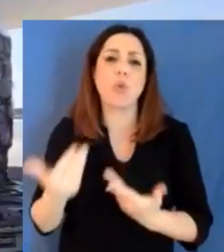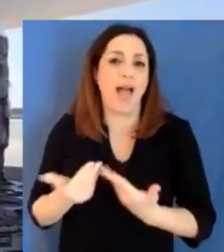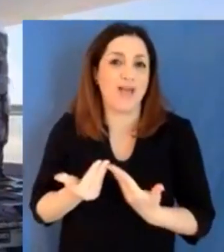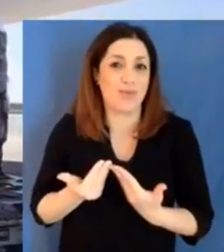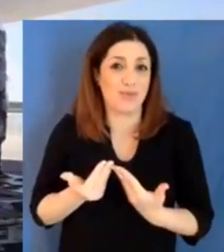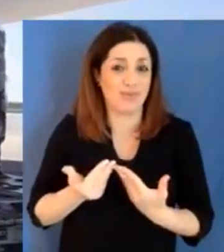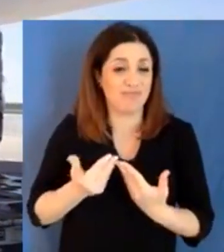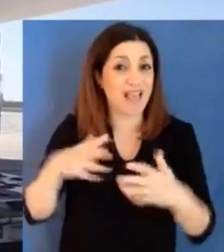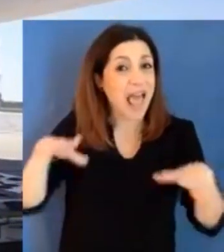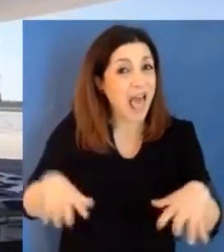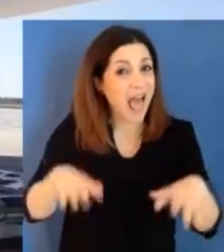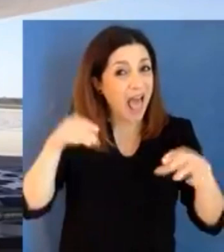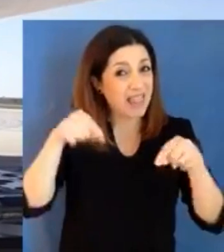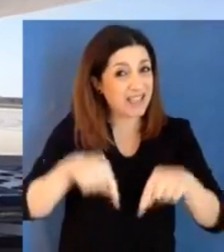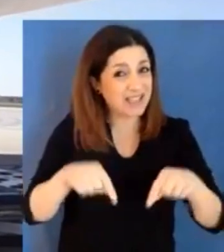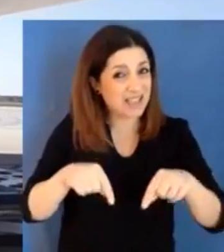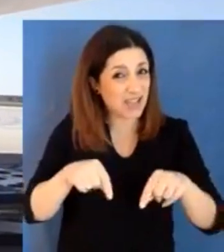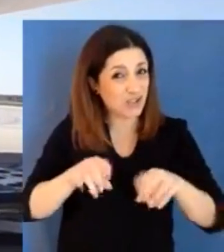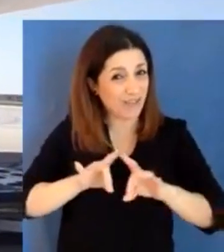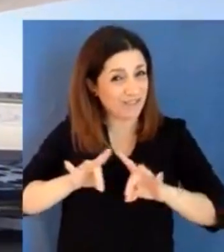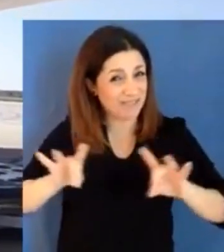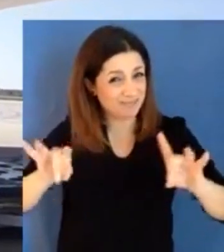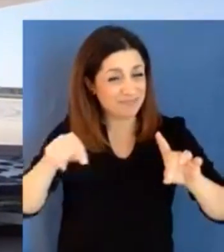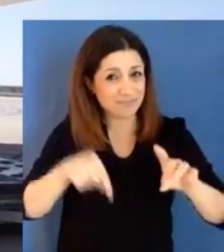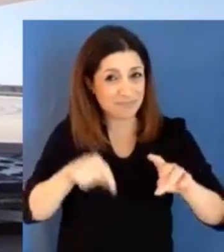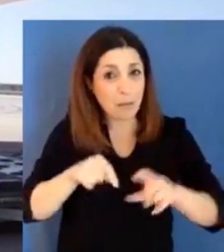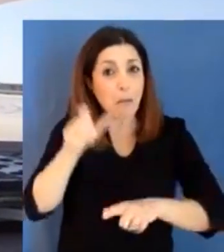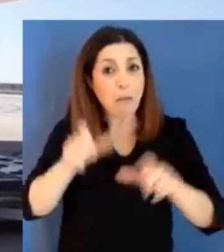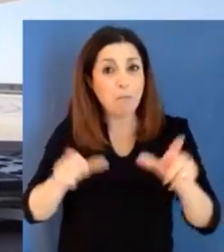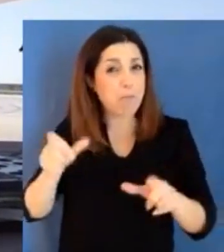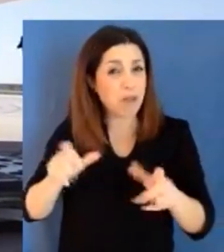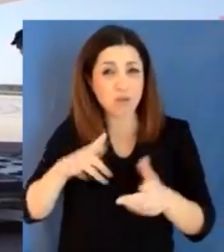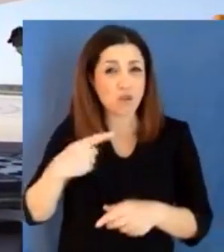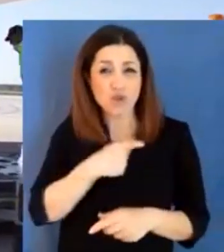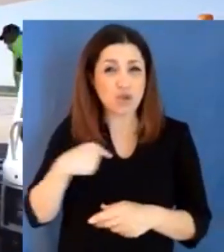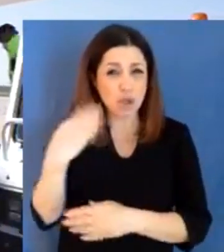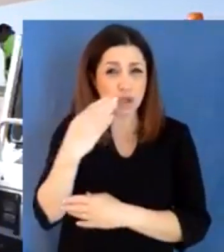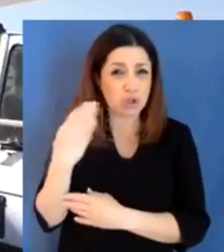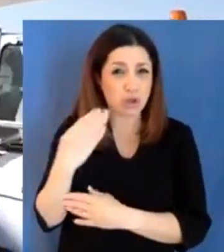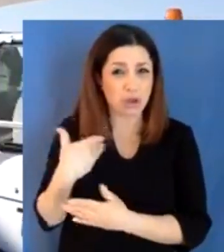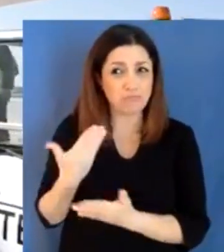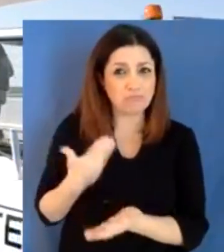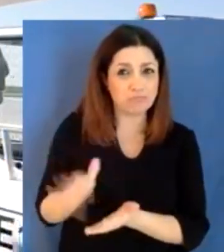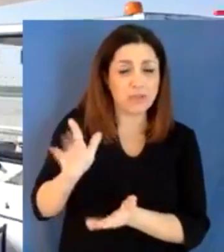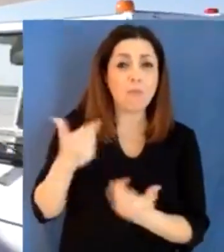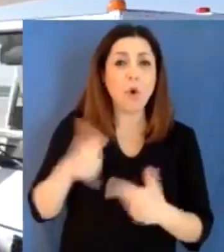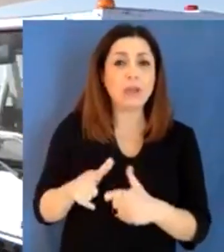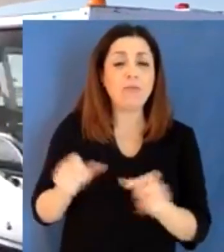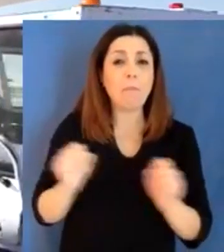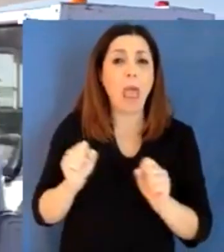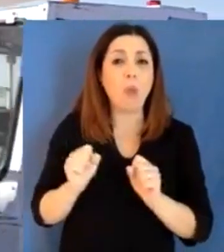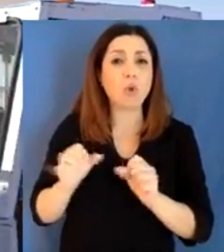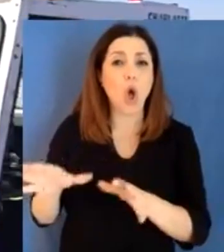e invece alla fine possiamo dire che è stato proprio